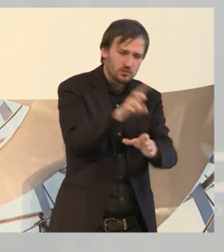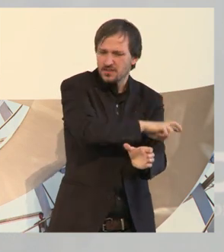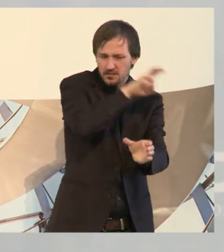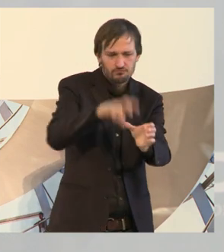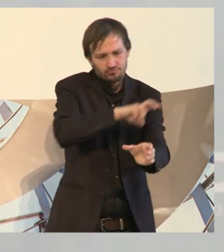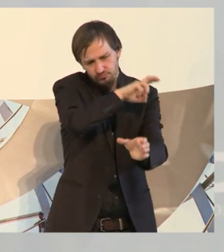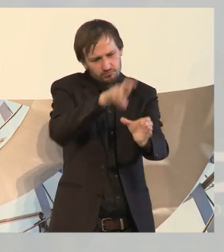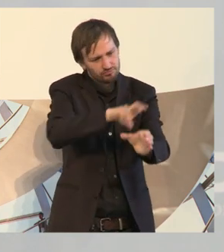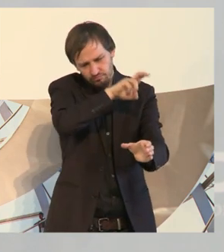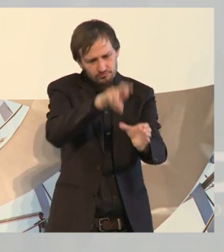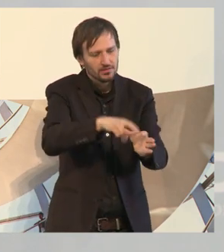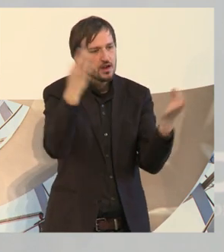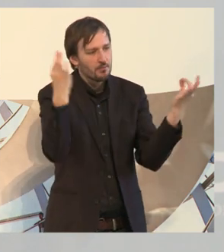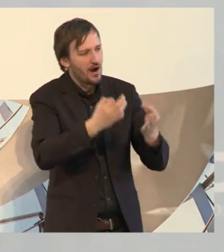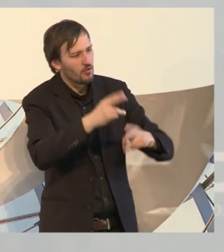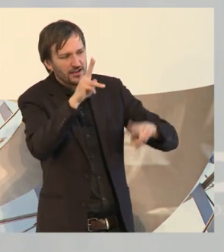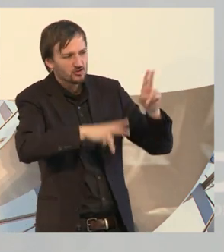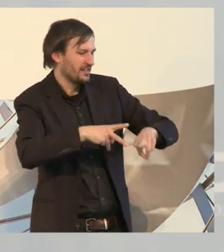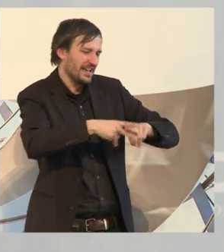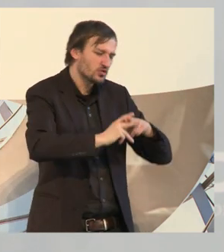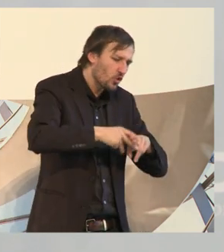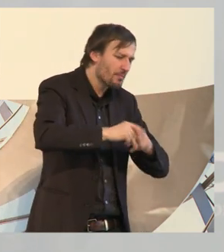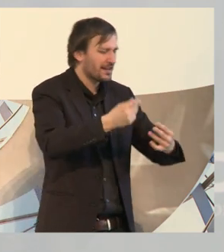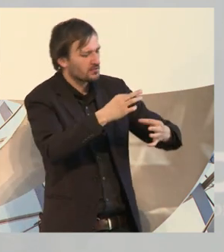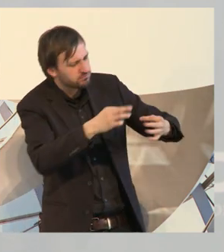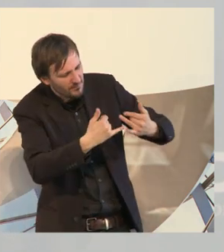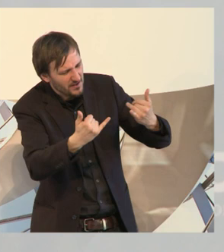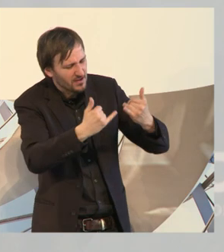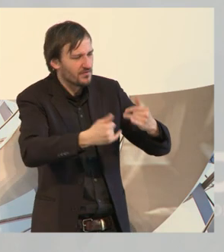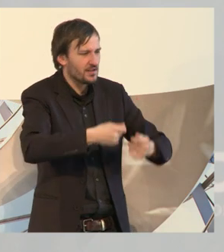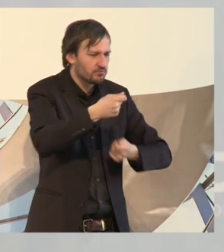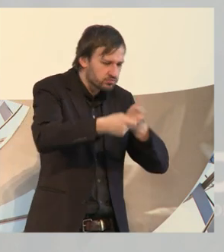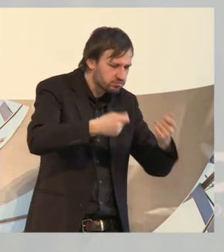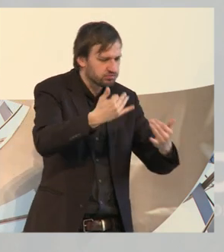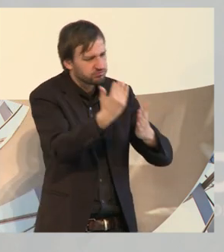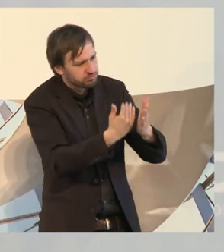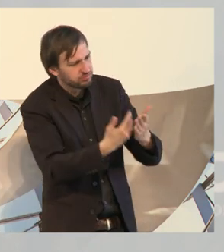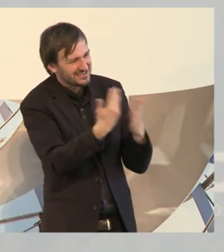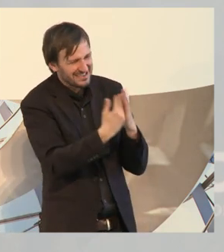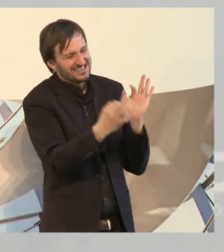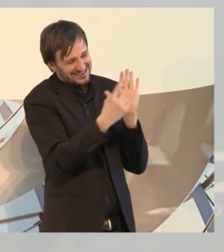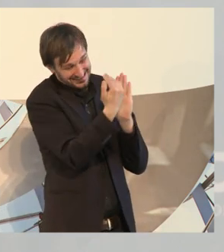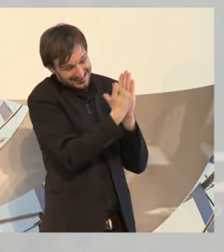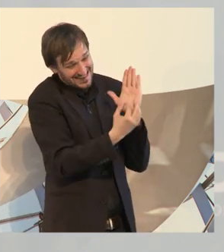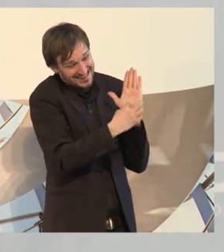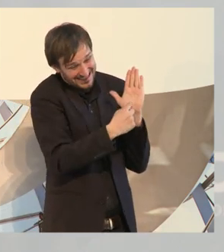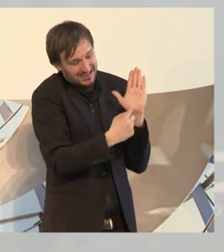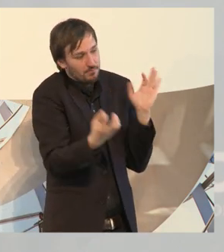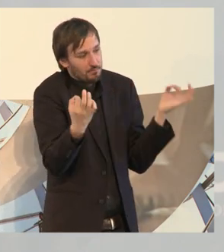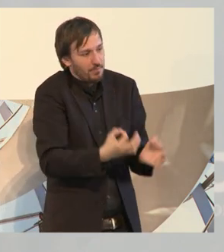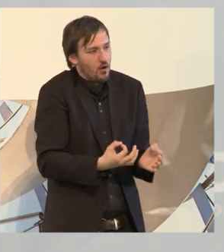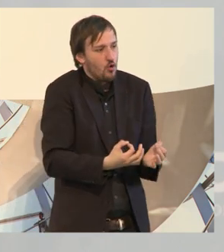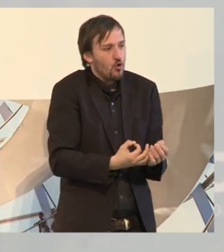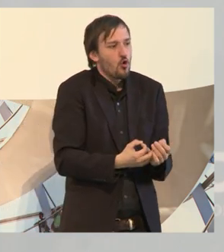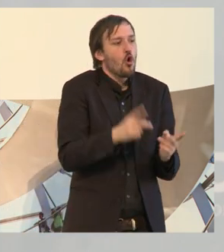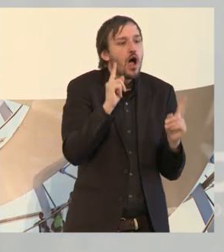Instrumentarien müssen geschaffen werden. Das ist für mich ein Kern dieses Teilhabegesetzes, das da kommen muss. Und der Politik gebe ich